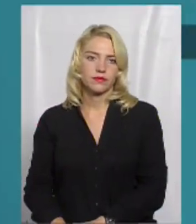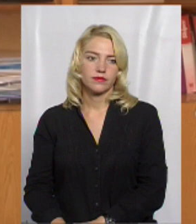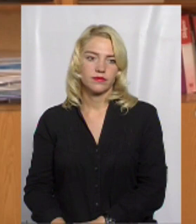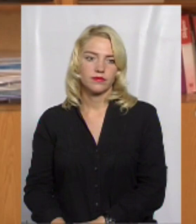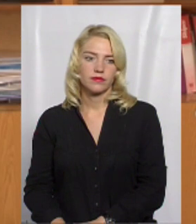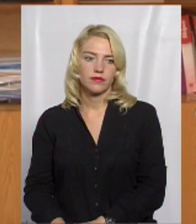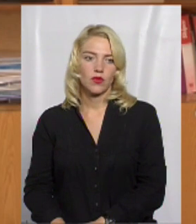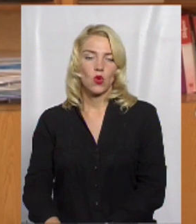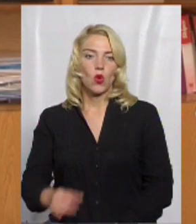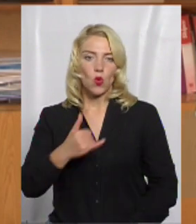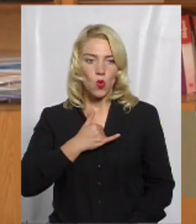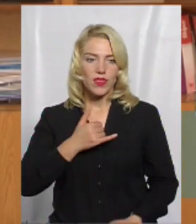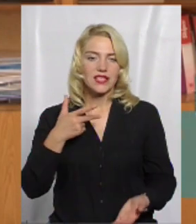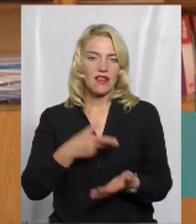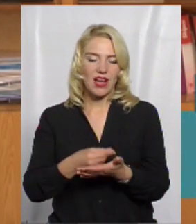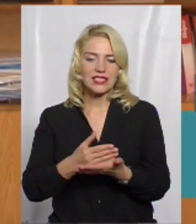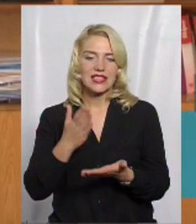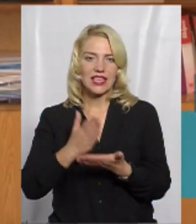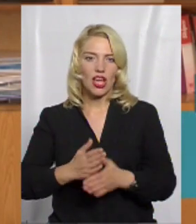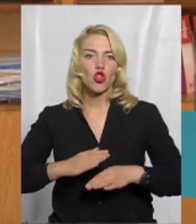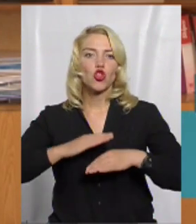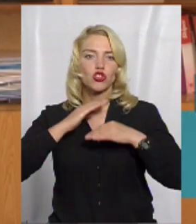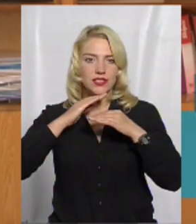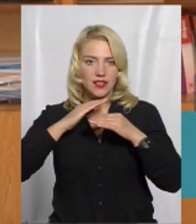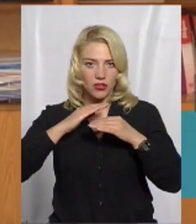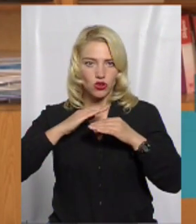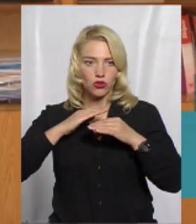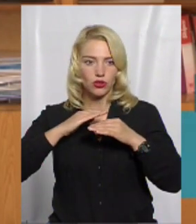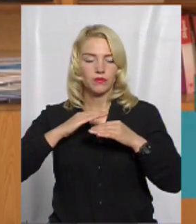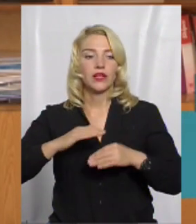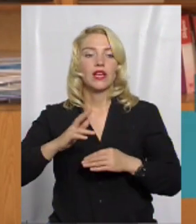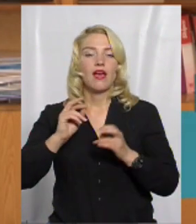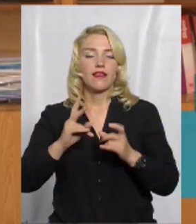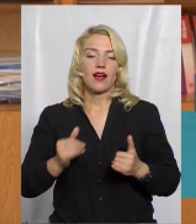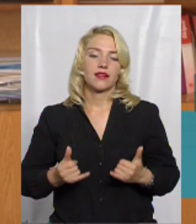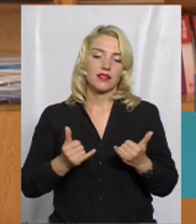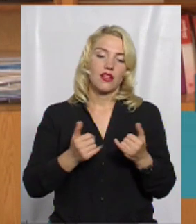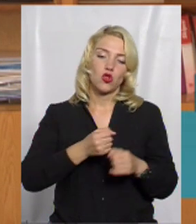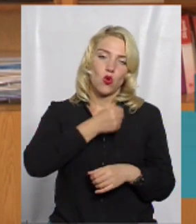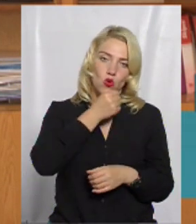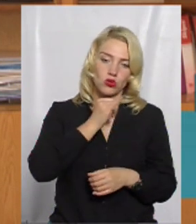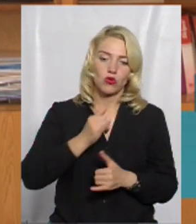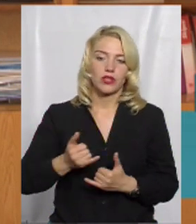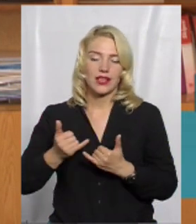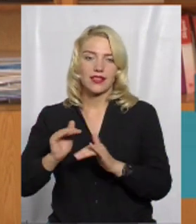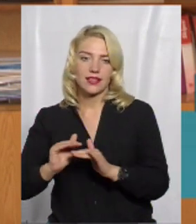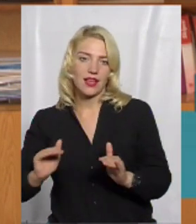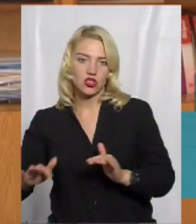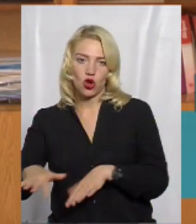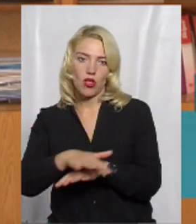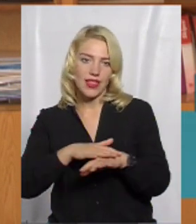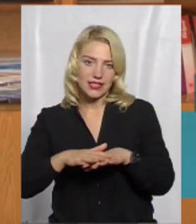У нас вакцини є достатньо, як для дорослого, так і для дитячого населення.